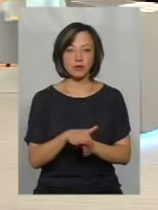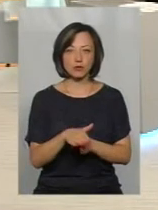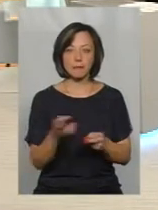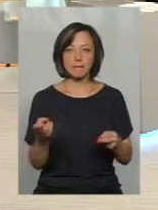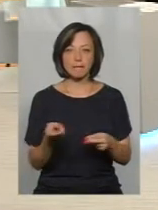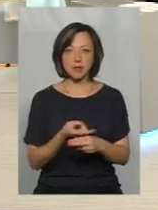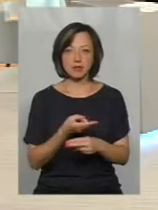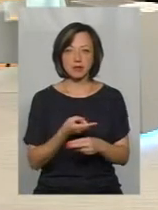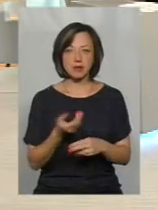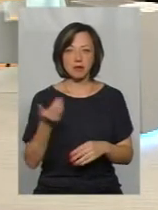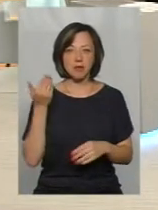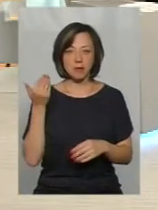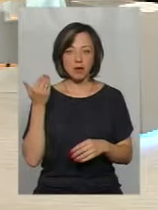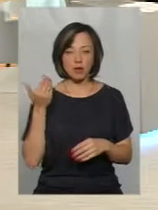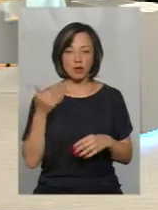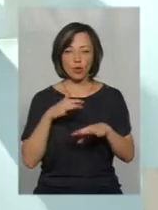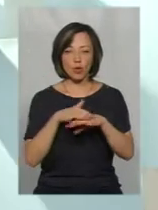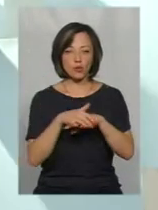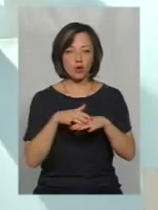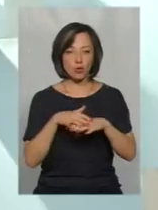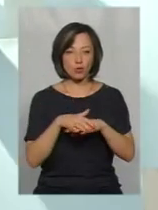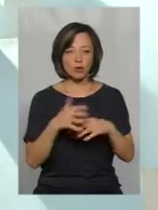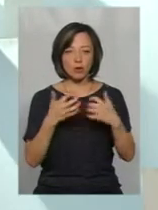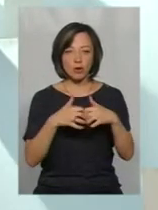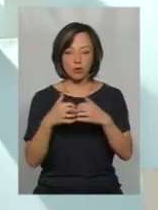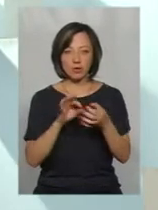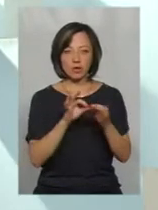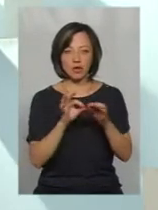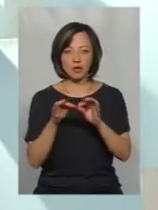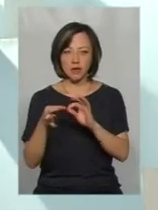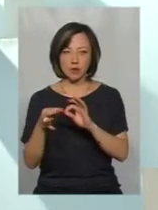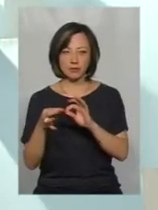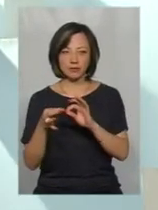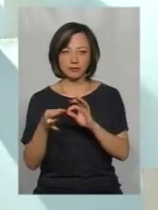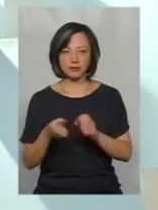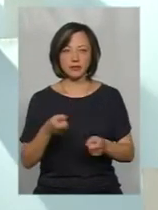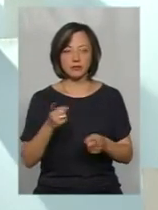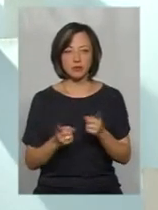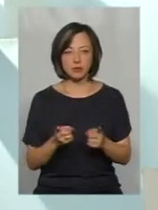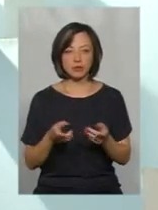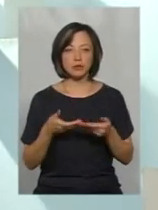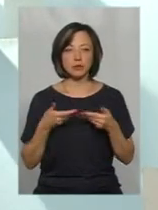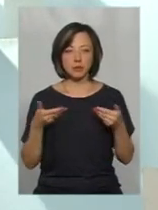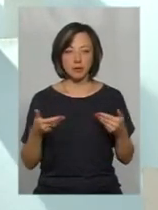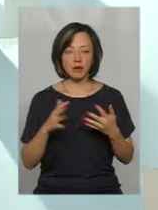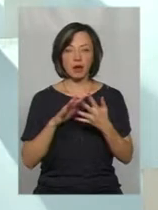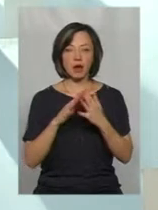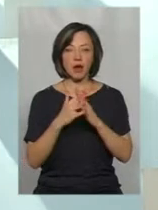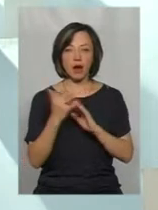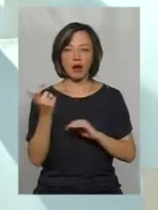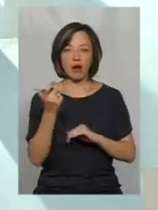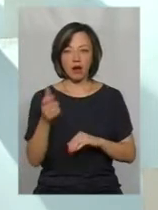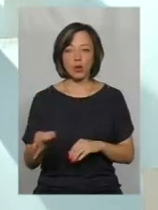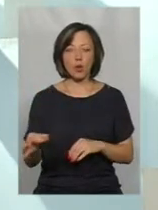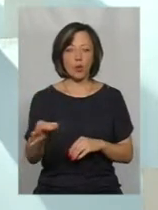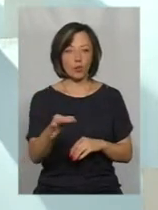попереднього розрахунку і прорахунку детального проєкту. Дійсно, ми аграрна область